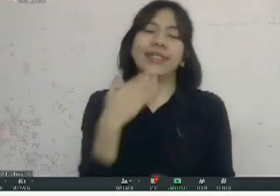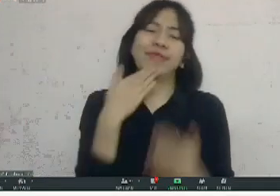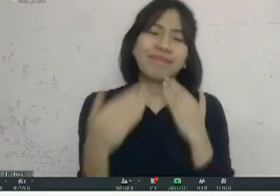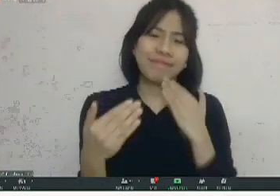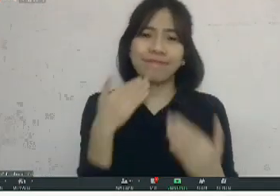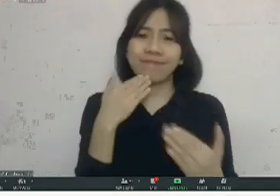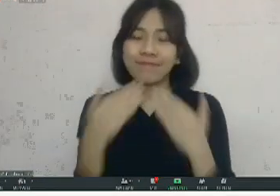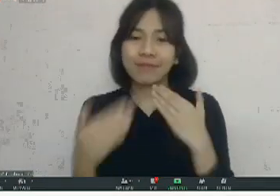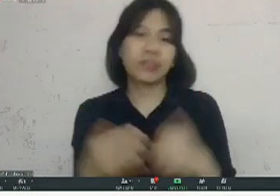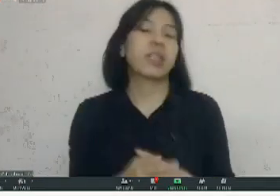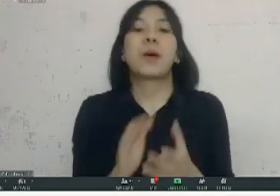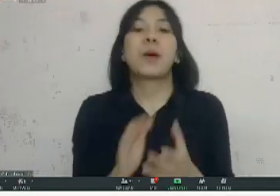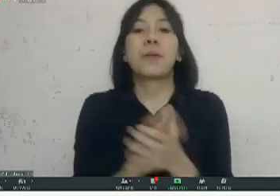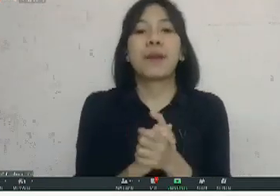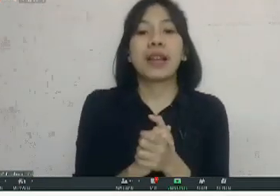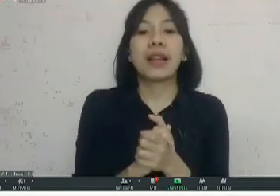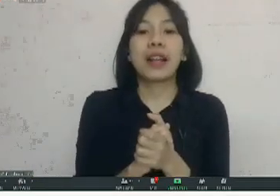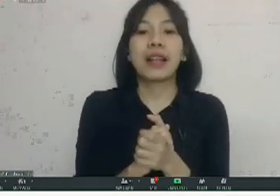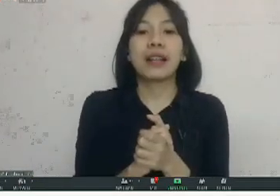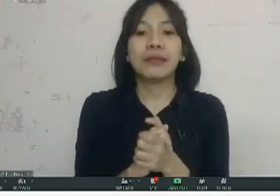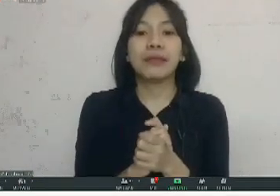sebelumnya perkenakan lagi sedikit